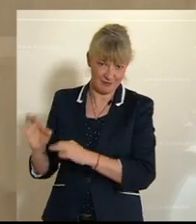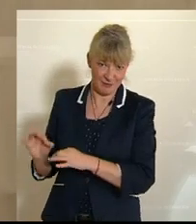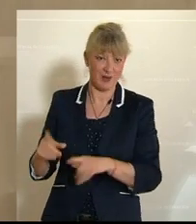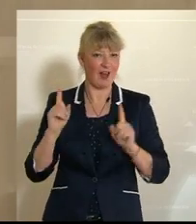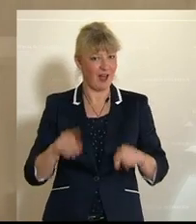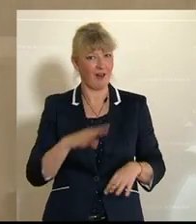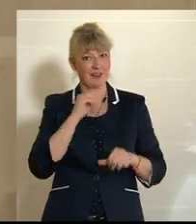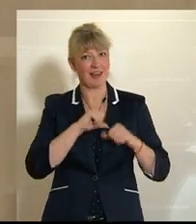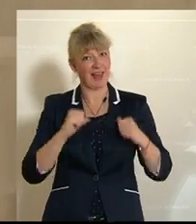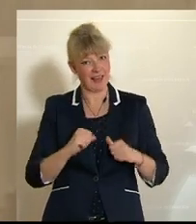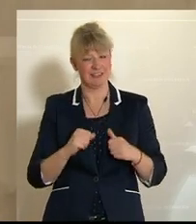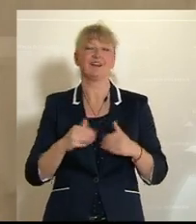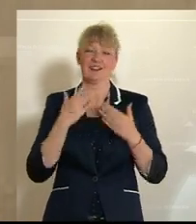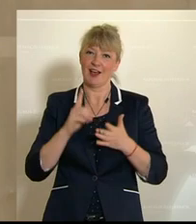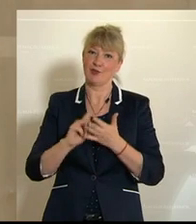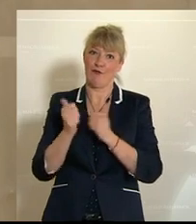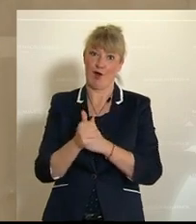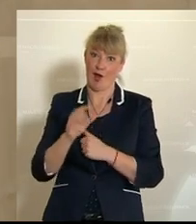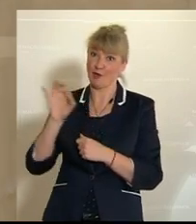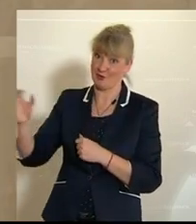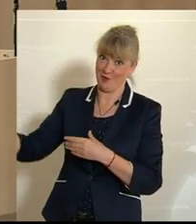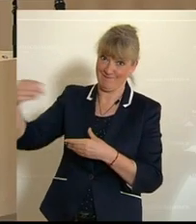vielen herzlichen Dank schon auch jetzt für deine Mitarbeit. Dankeschön.